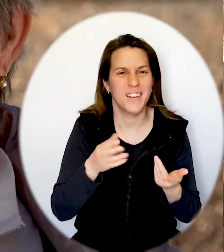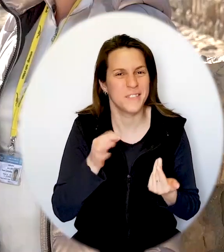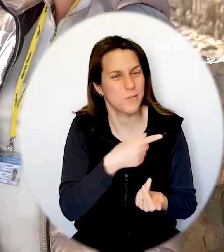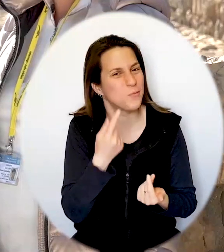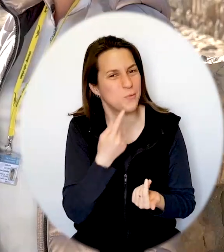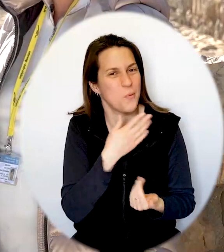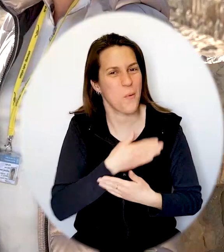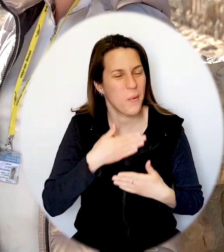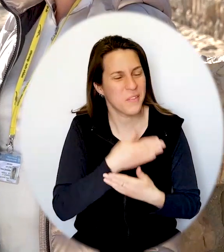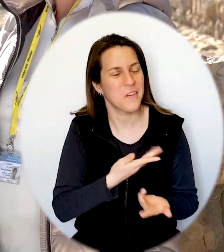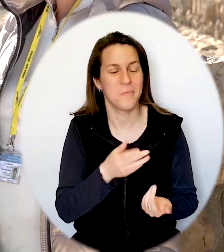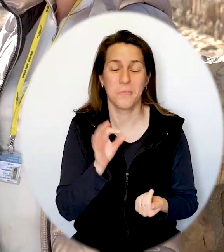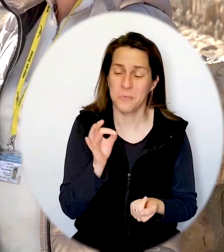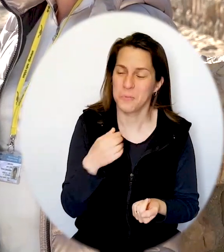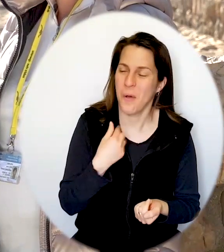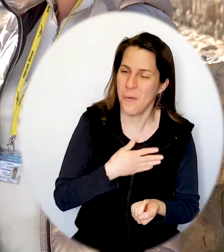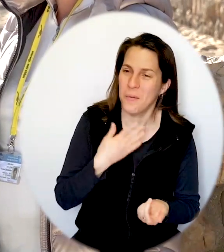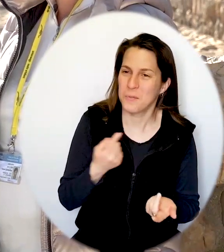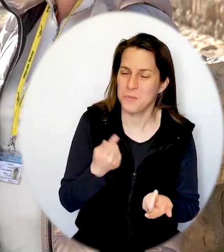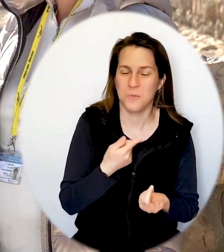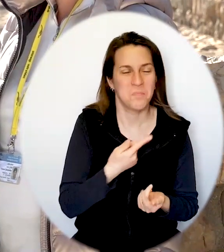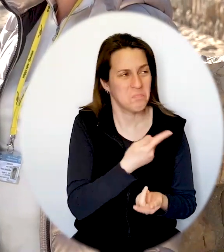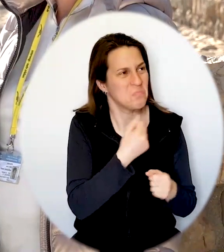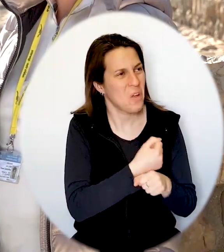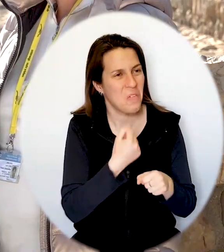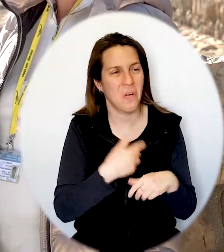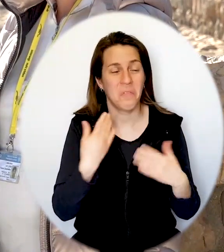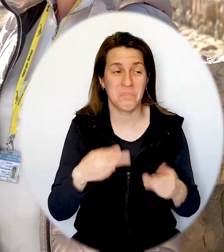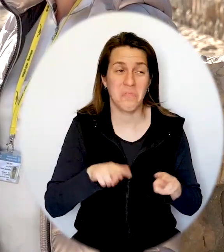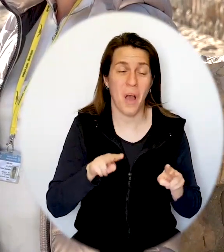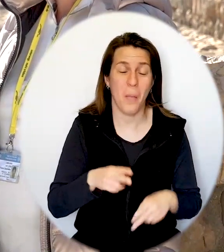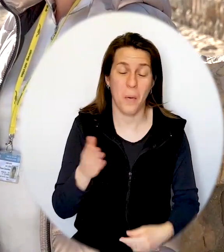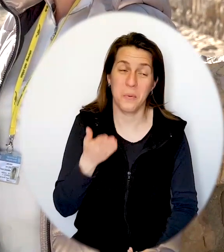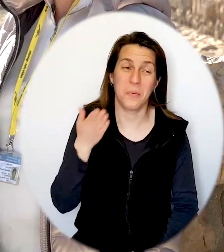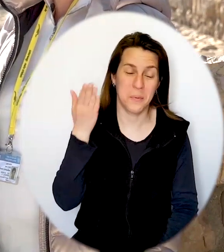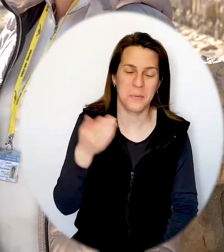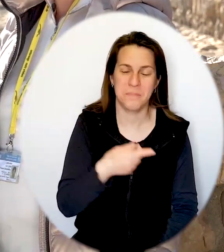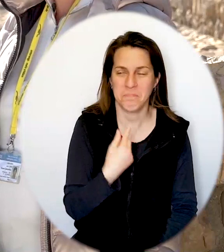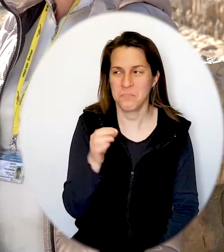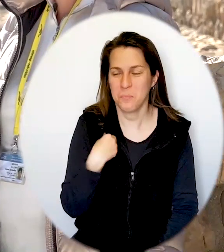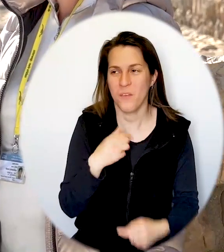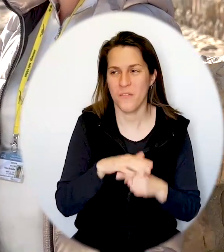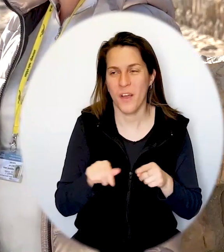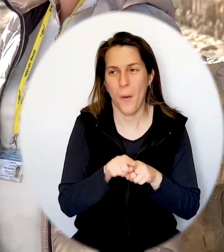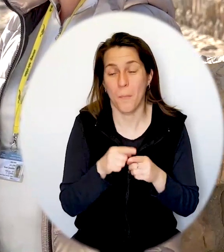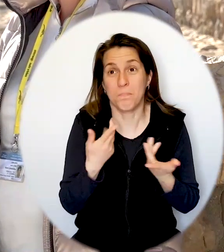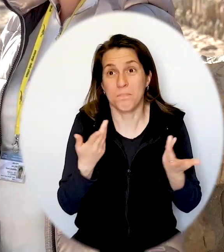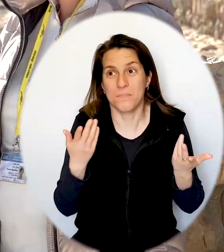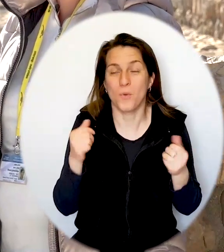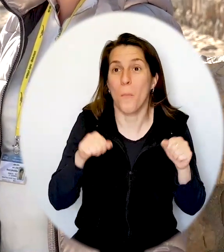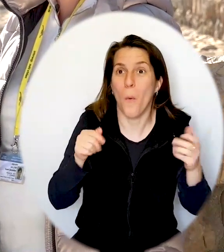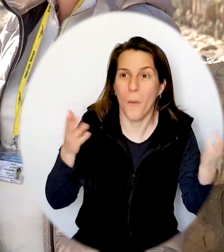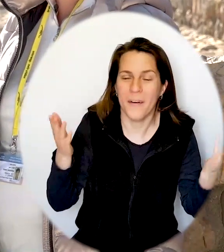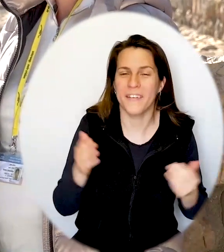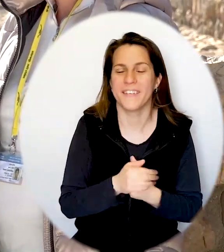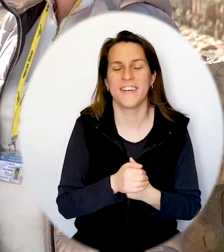cette déformation, tu fais quand même un travail exceptionnel, on va dire. On fait le mieux. On fait au mieux. C'est